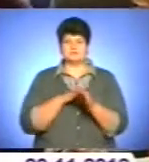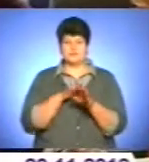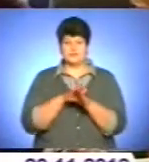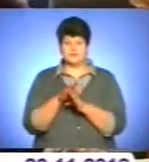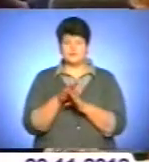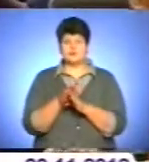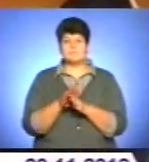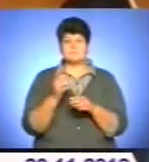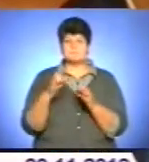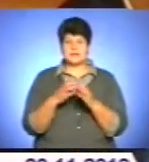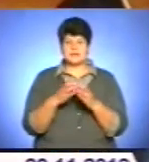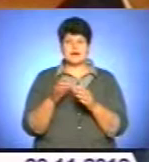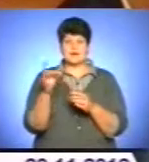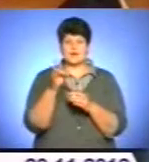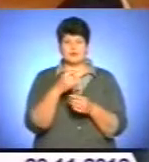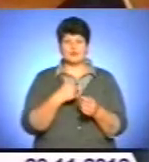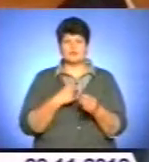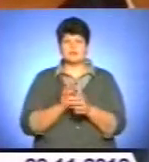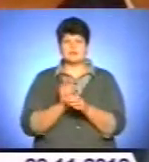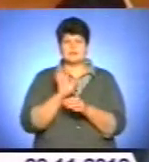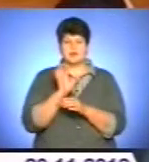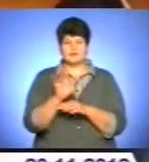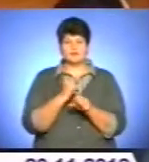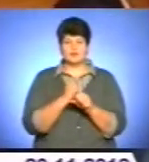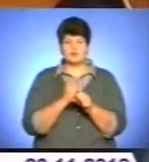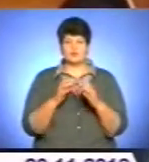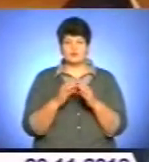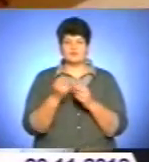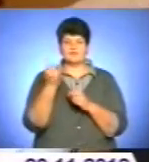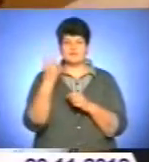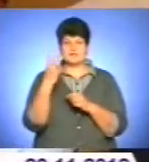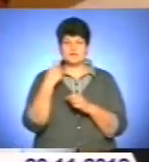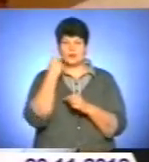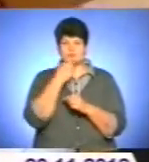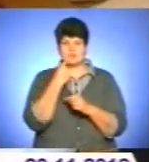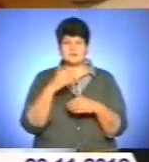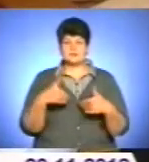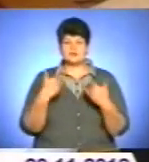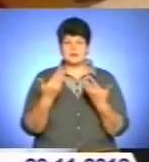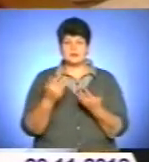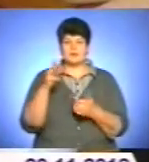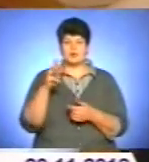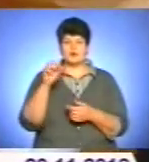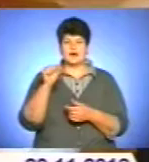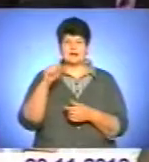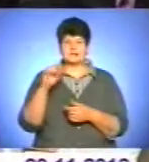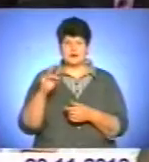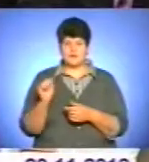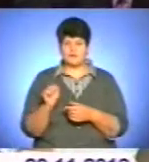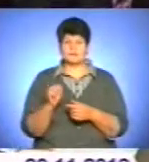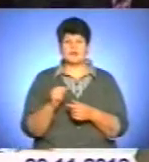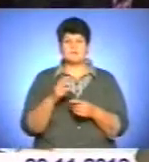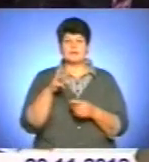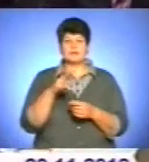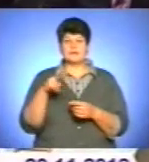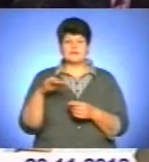Своєю чергою партія регіонів планує направити до складу робочої групи 12 осіб і запропонувати як очільника прем'єра Миколу Азарова. Володимир Литвин заявив про потреби